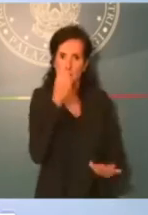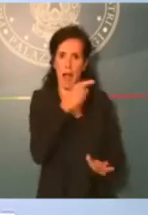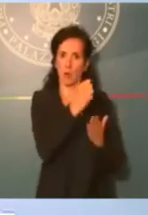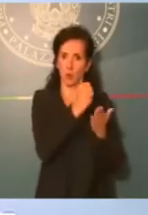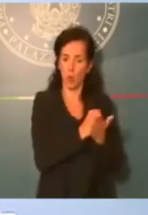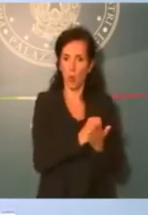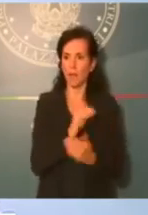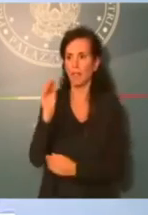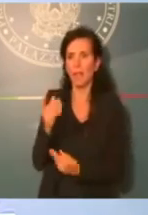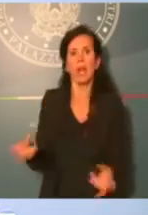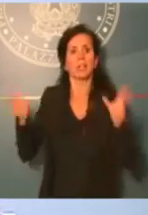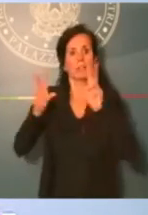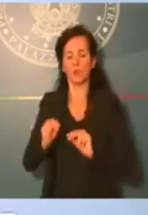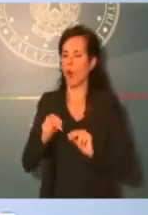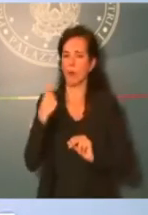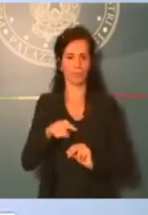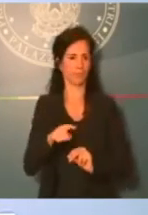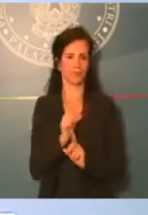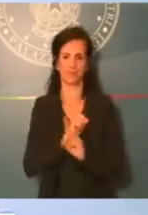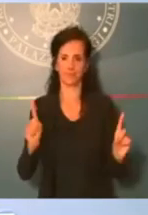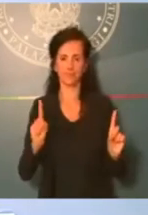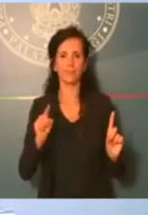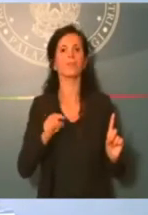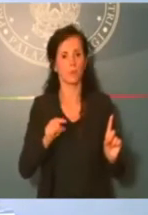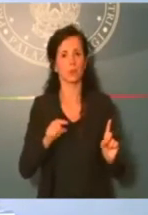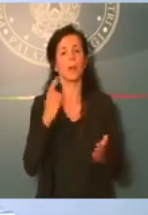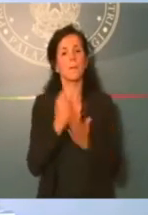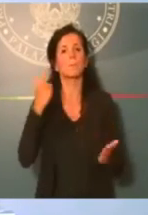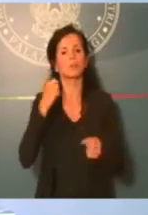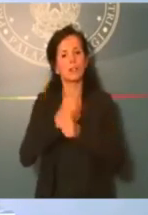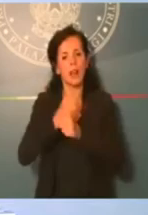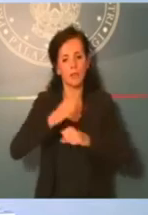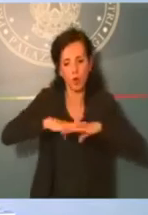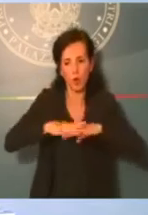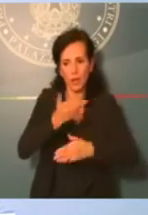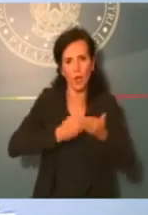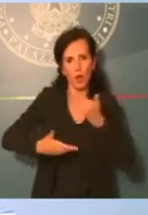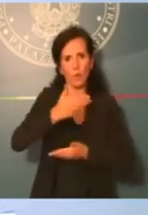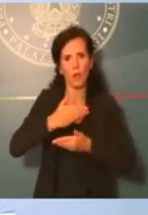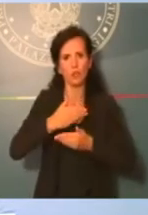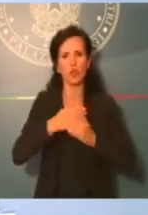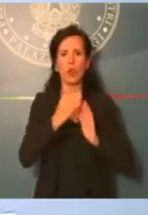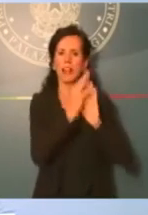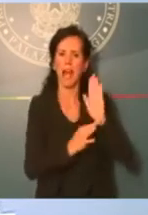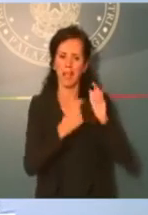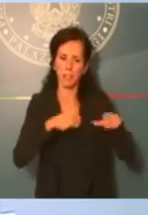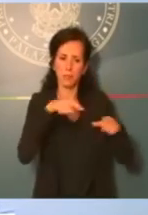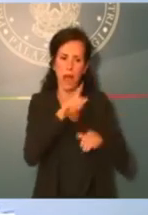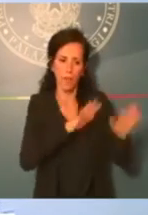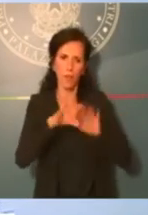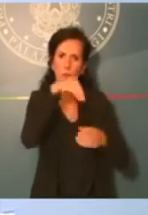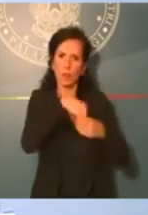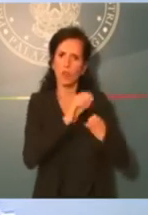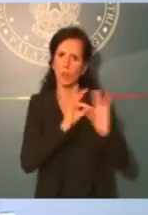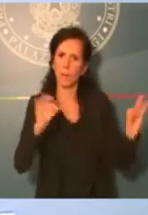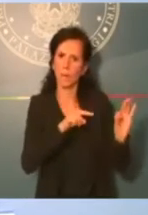lavoro importante di interconnessione delle banche dati in maniera che sia onere dell'amministrazione andare a recepire